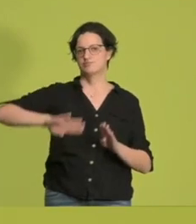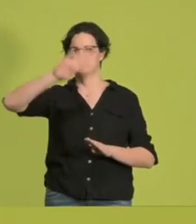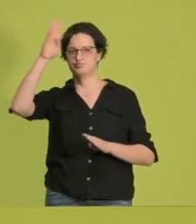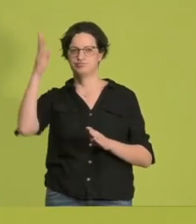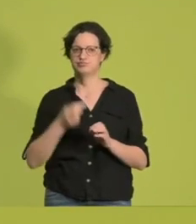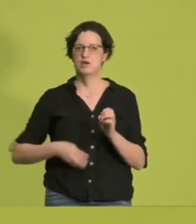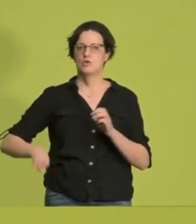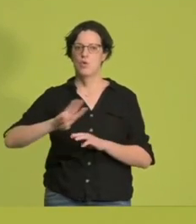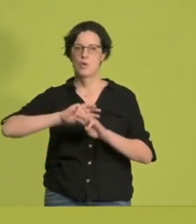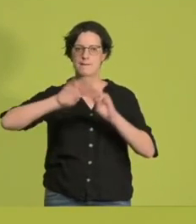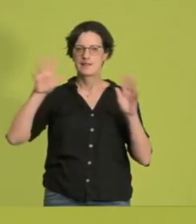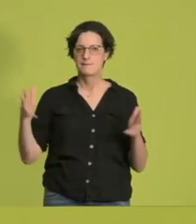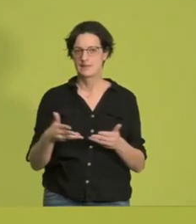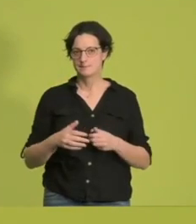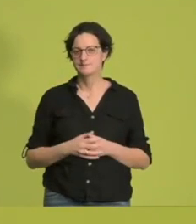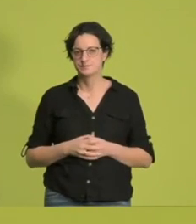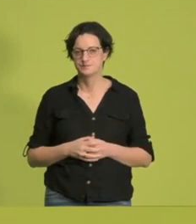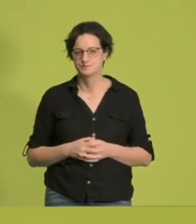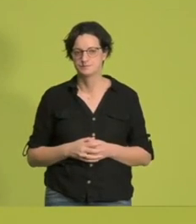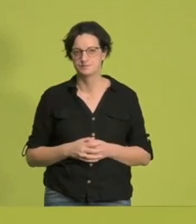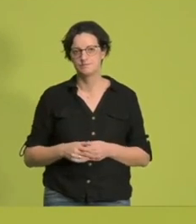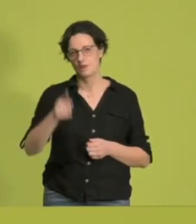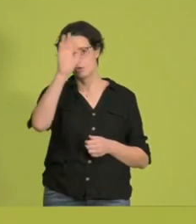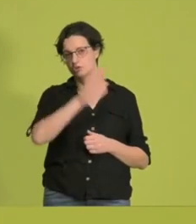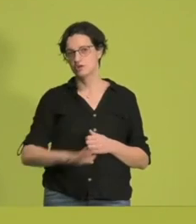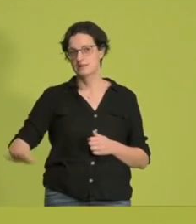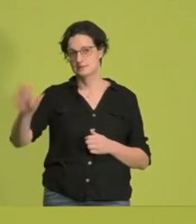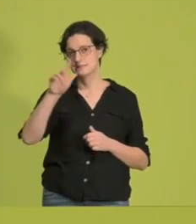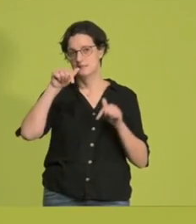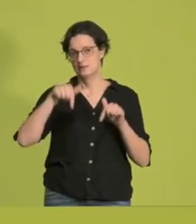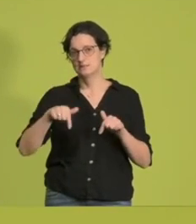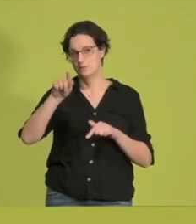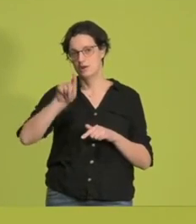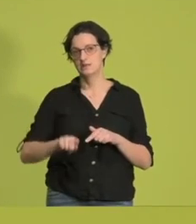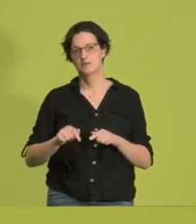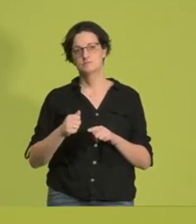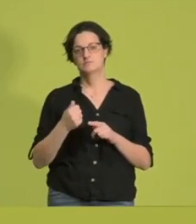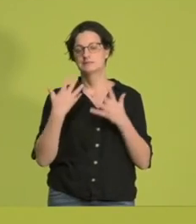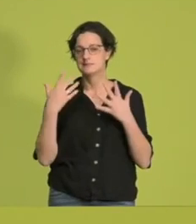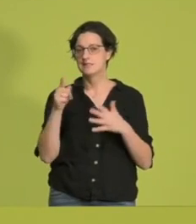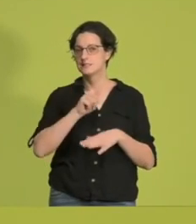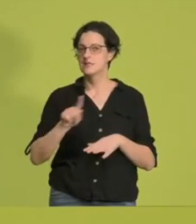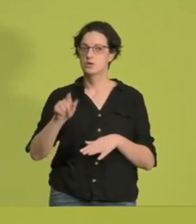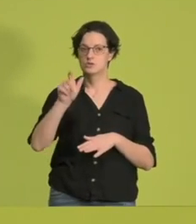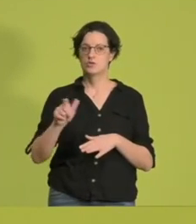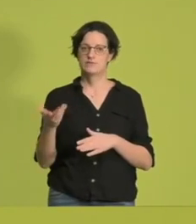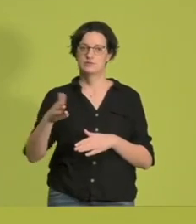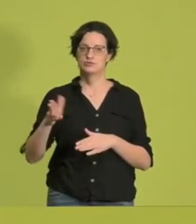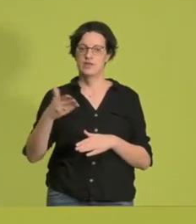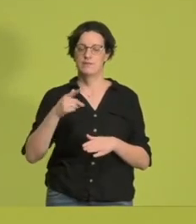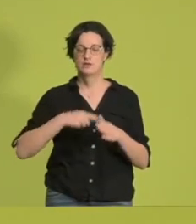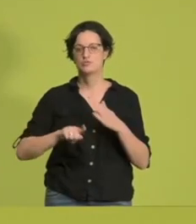Und es werden 10.000 Menschen in Deutschland wieder in diesem Monat sterben. Das sind für mich wirklich erschreckende Zahlen.